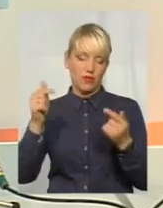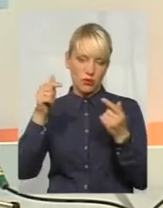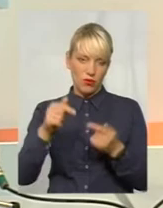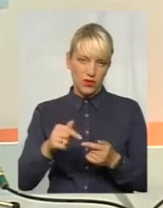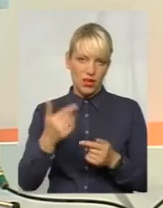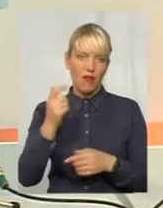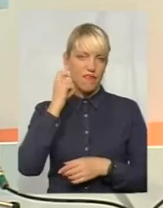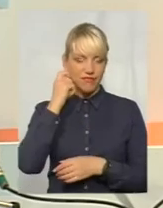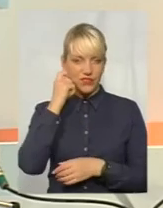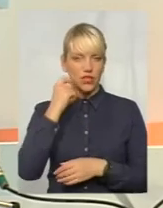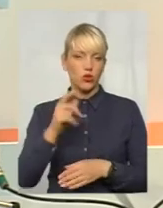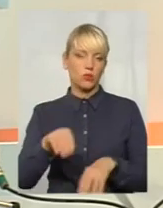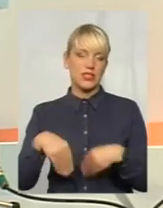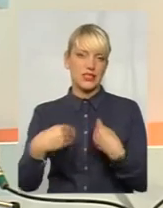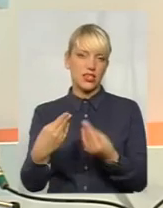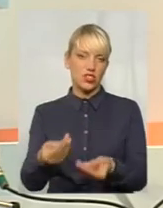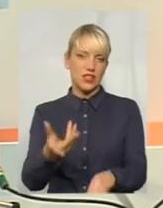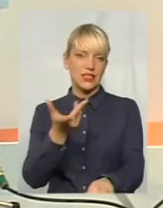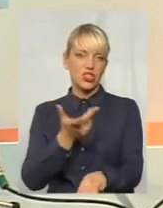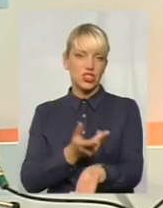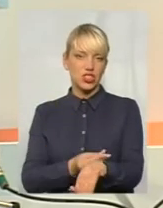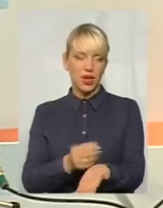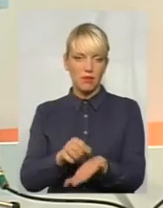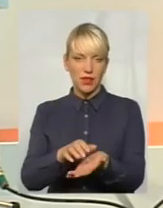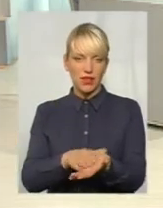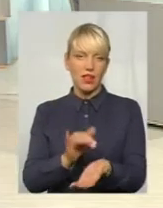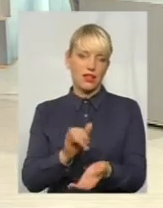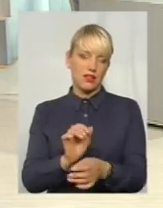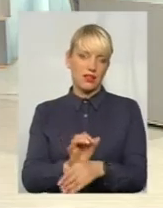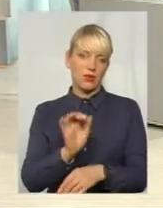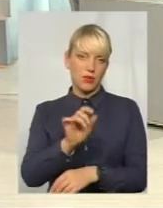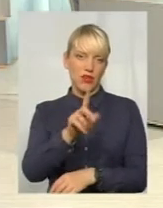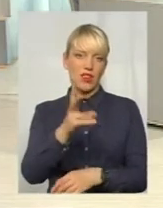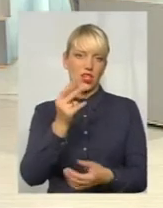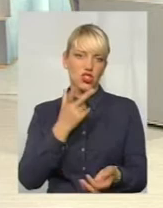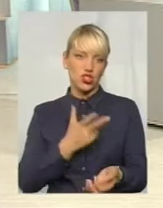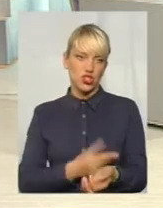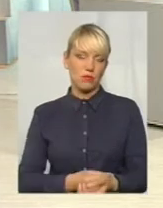призначається щеплення, і там же в амбулаторії діти, як правило, щепляться.